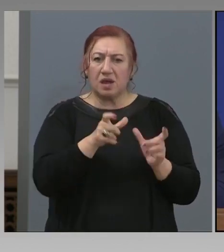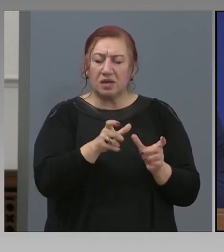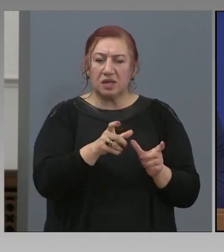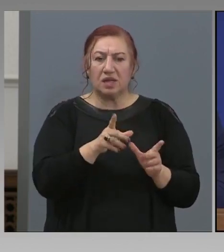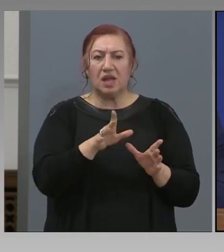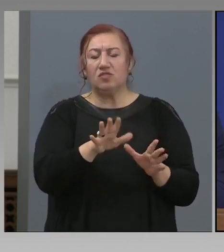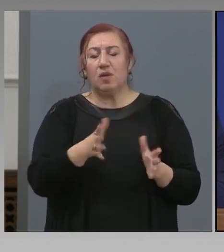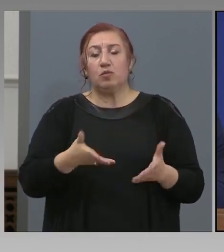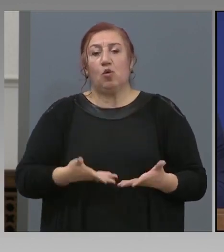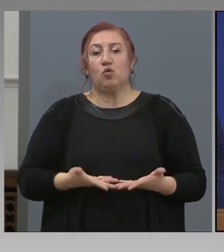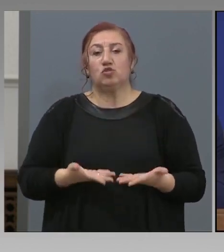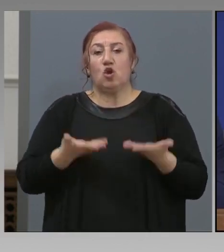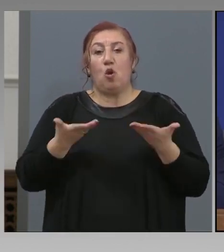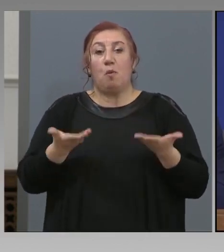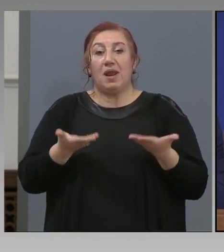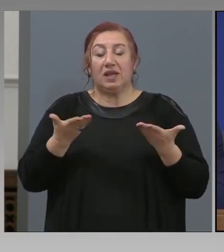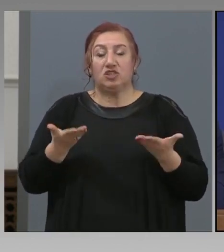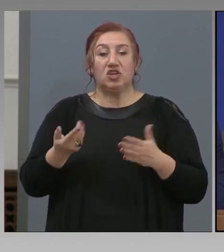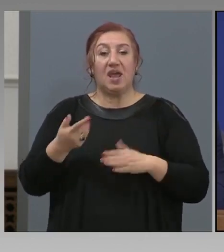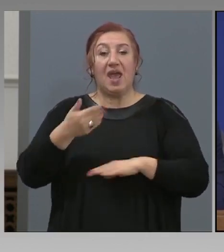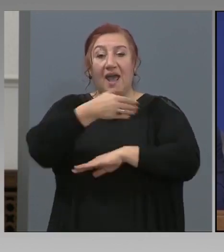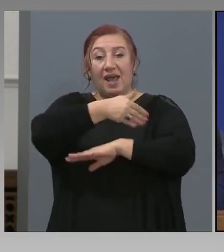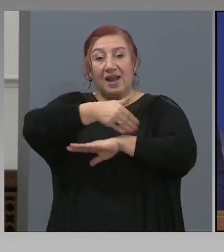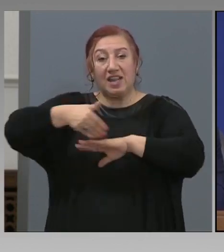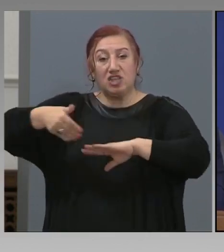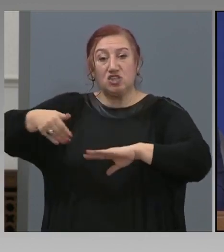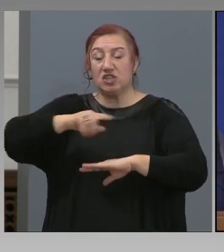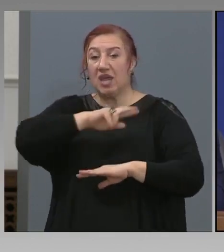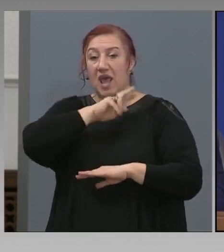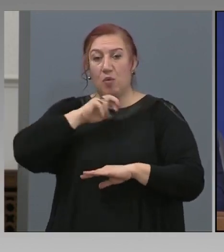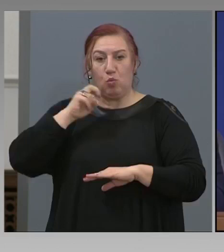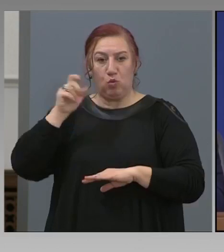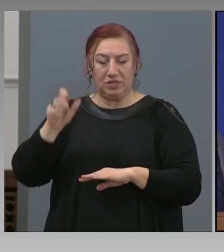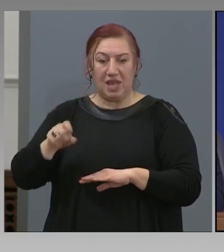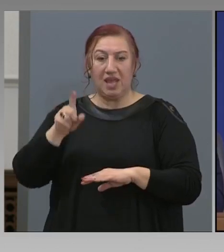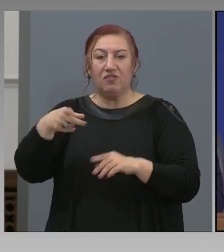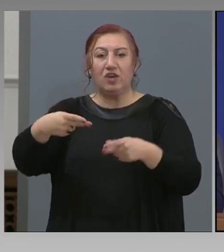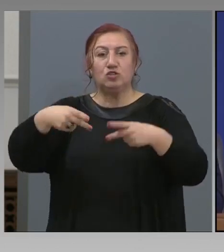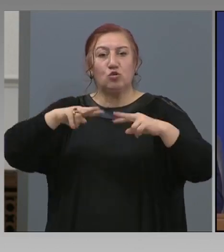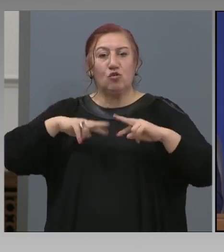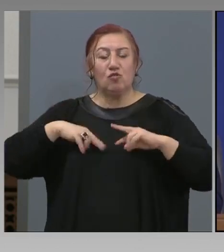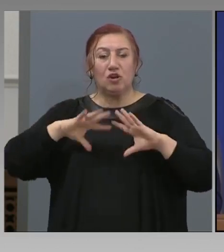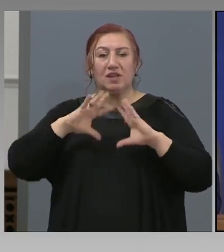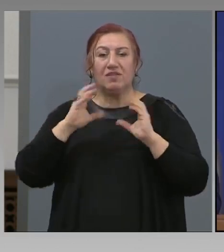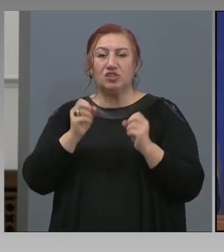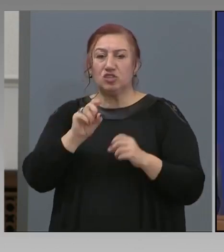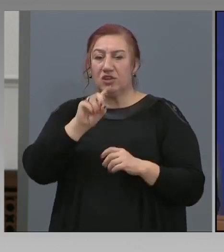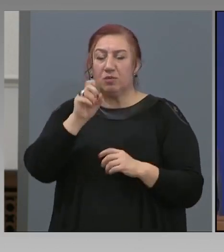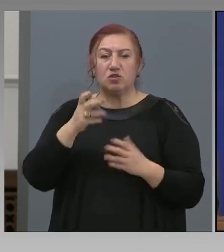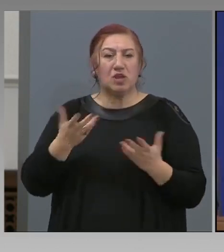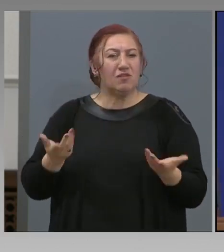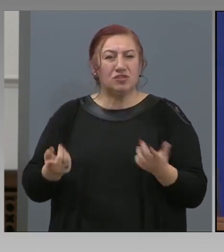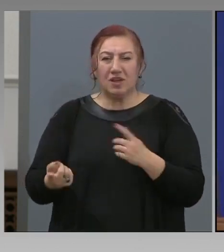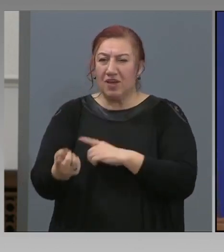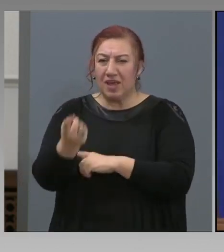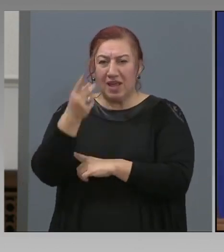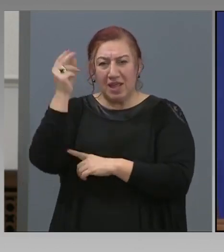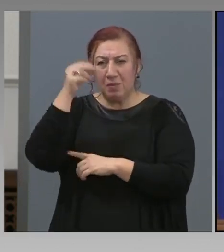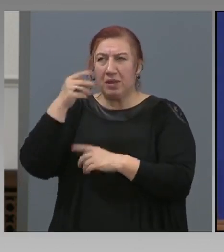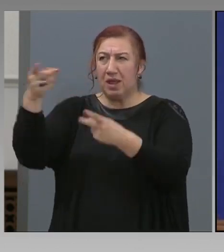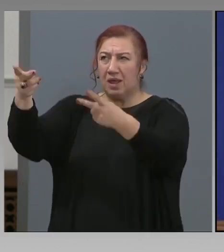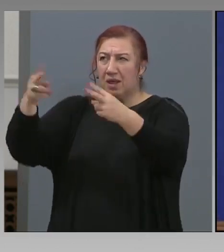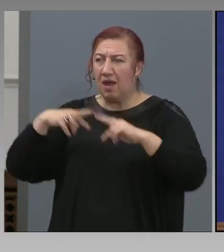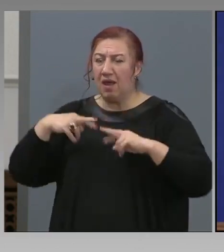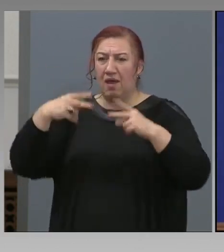Това много ще обличи граничните полицаи. Това ще ни отговори на всички въпроси, какво става с хилядите българи, които се завръщаше